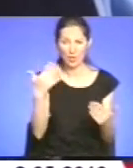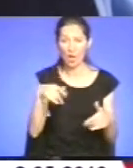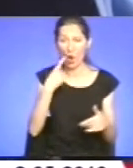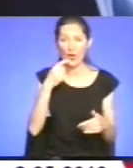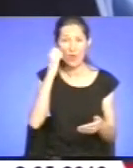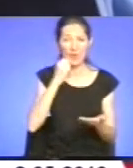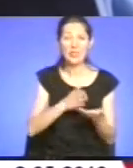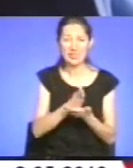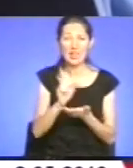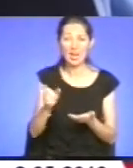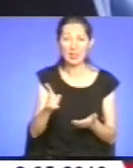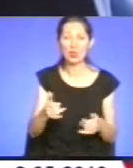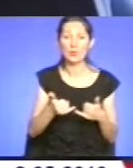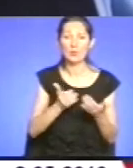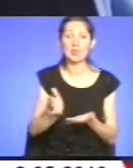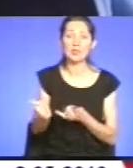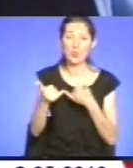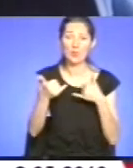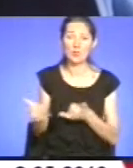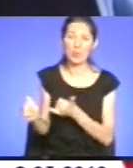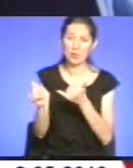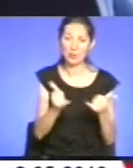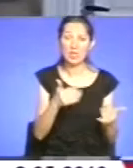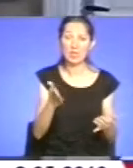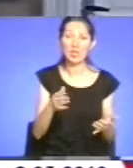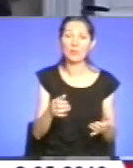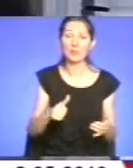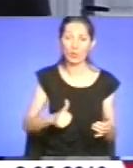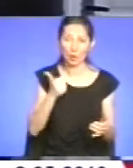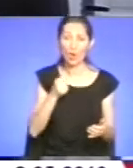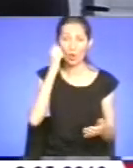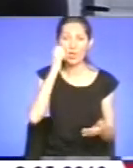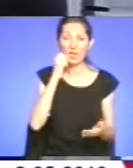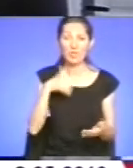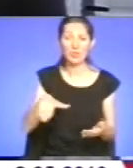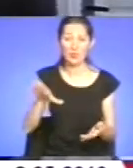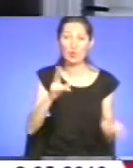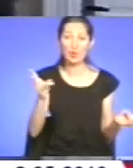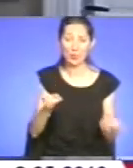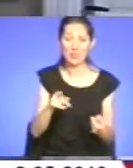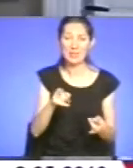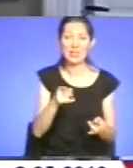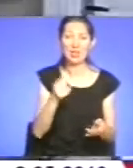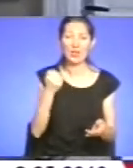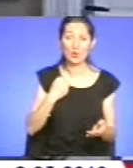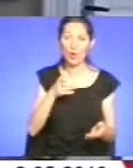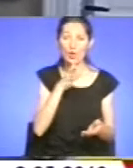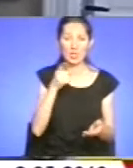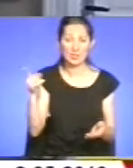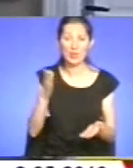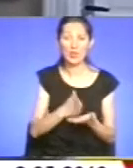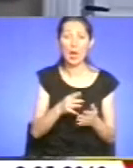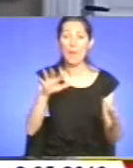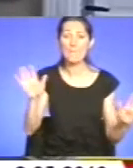щоб забезпечити їм пристойну старість і забезпечитися всі необхідними. Є з тих військових часів пісня, що нам потрібна